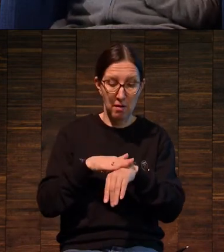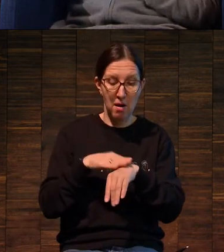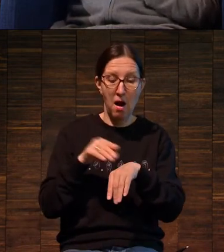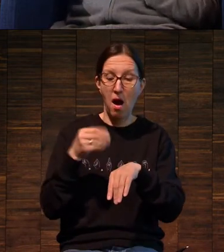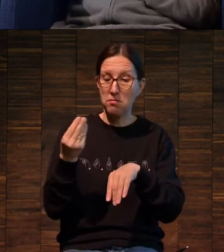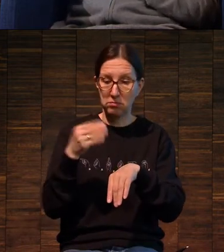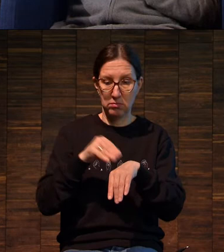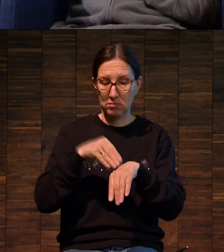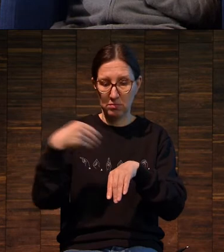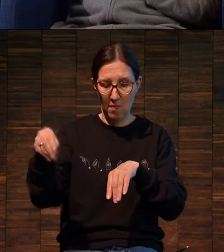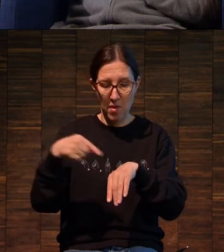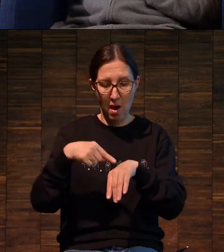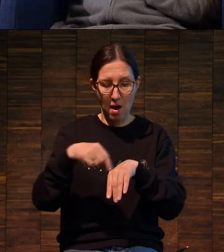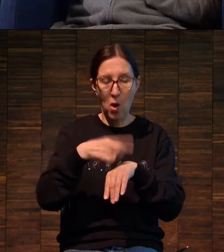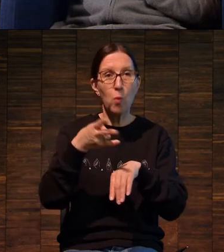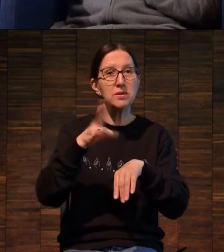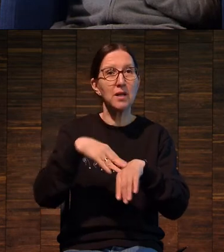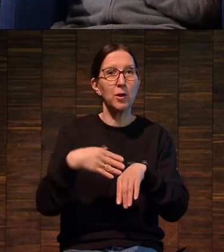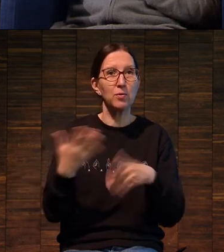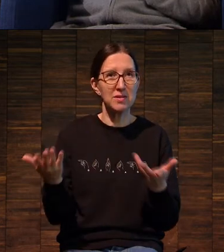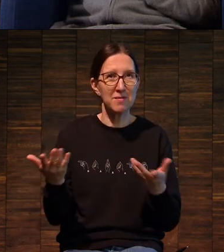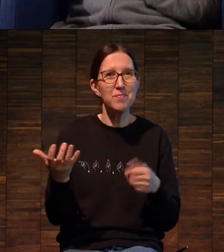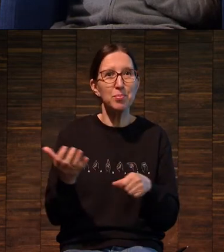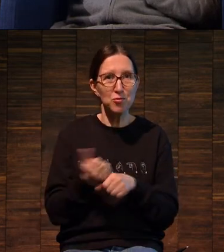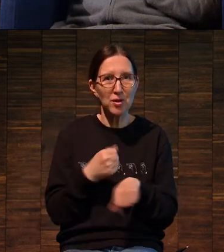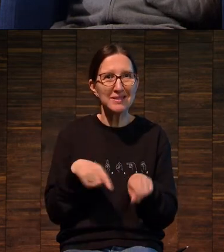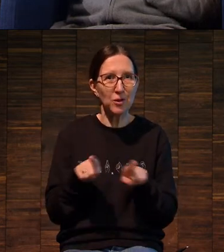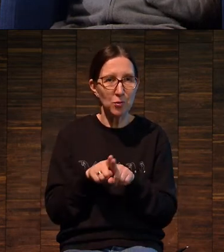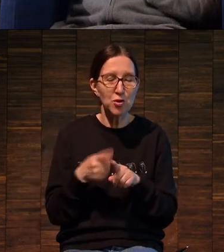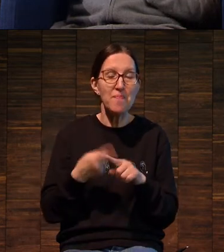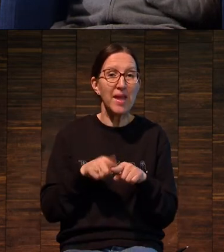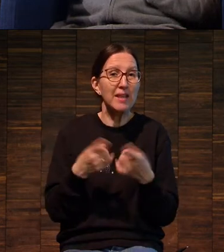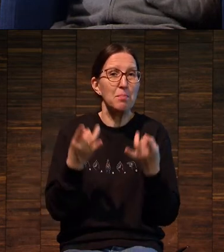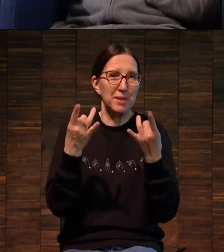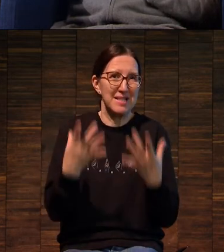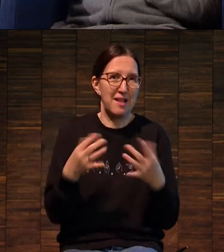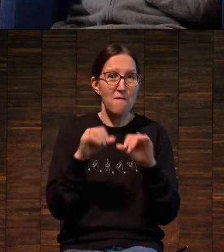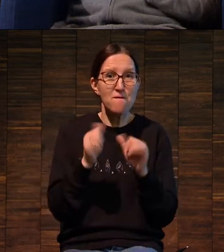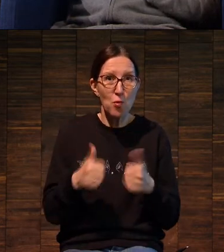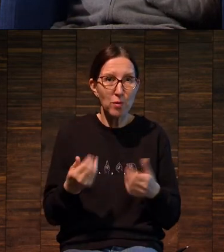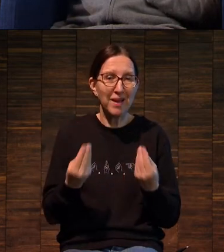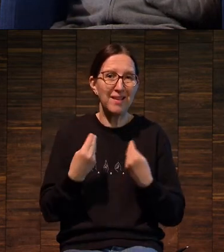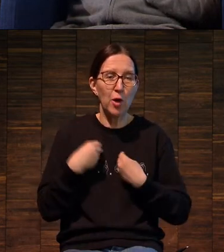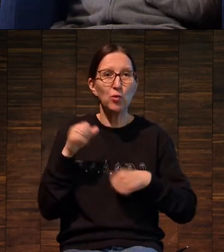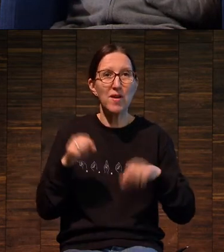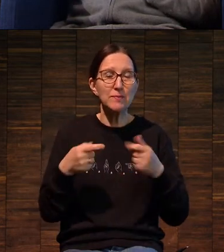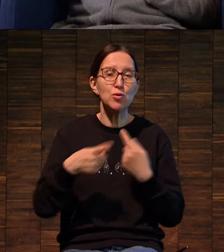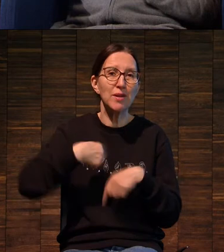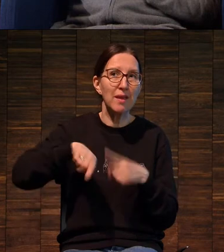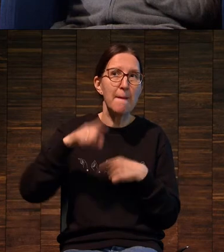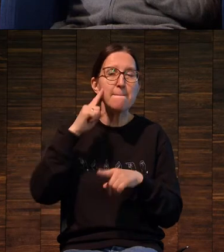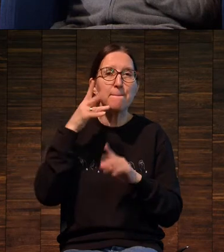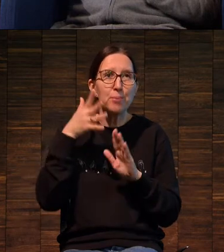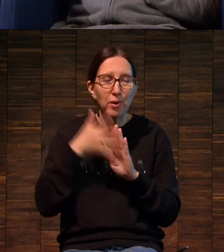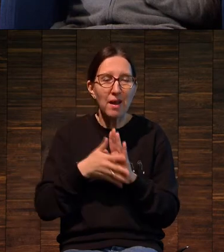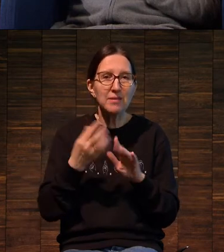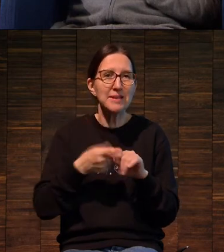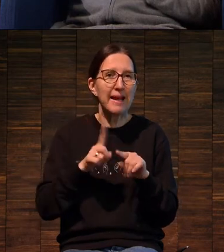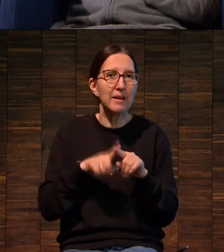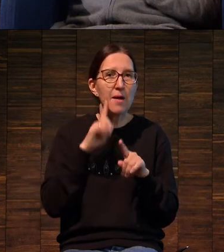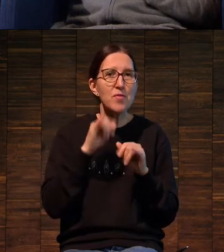эта вот простая формула, она позволяет нам понять вот это расширенное